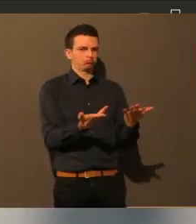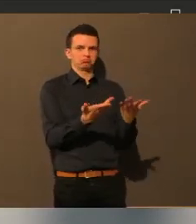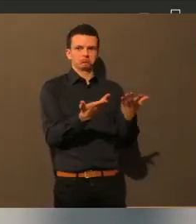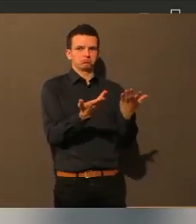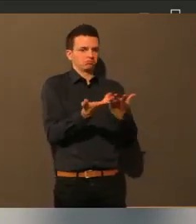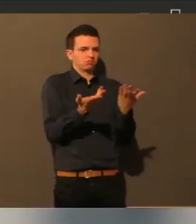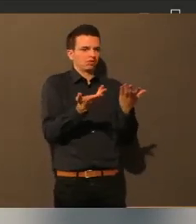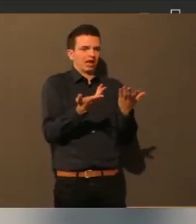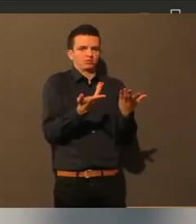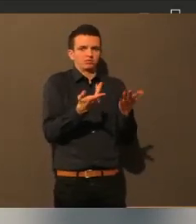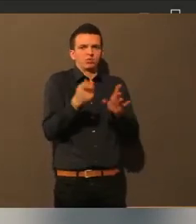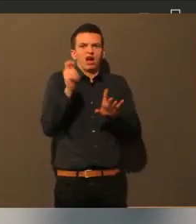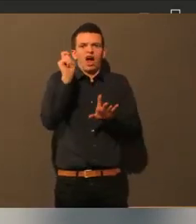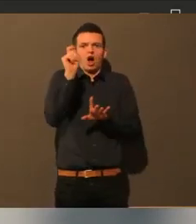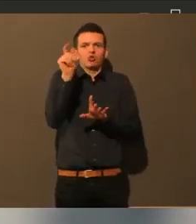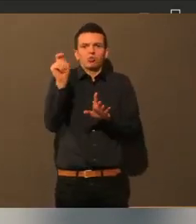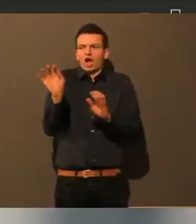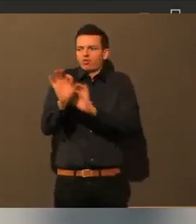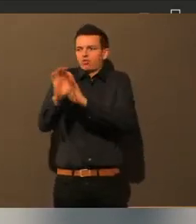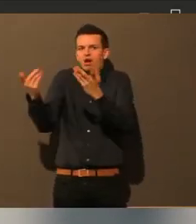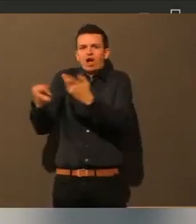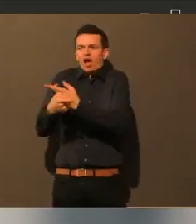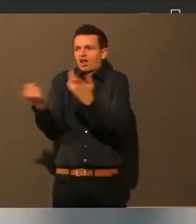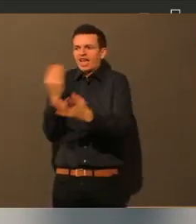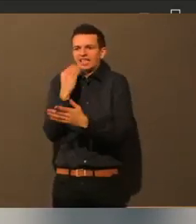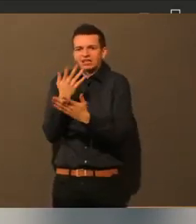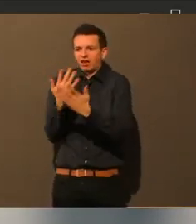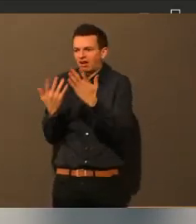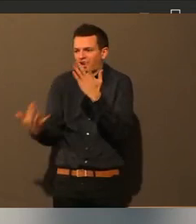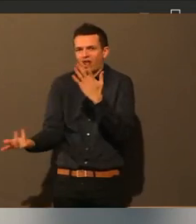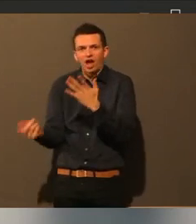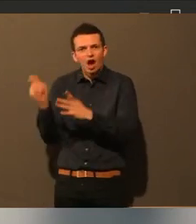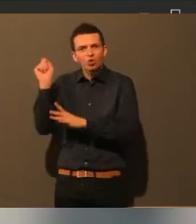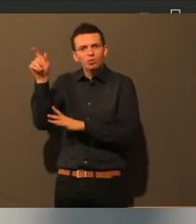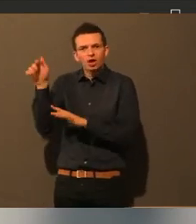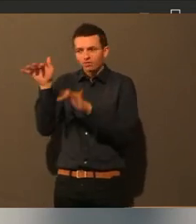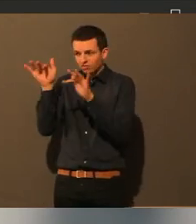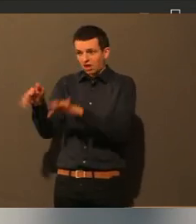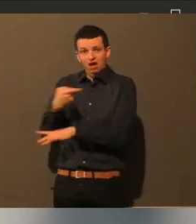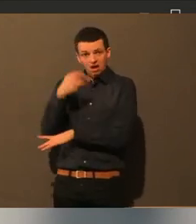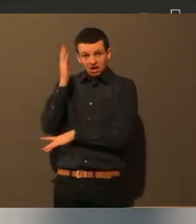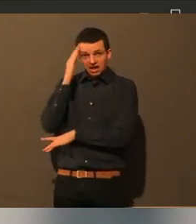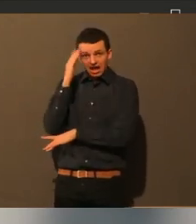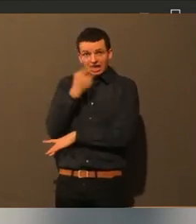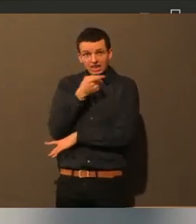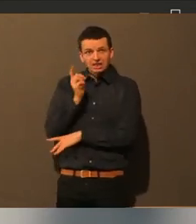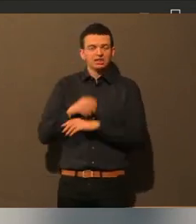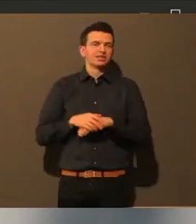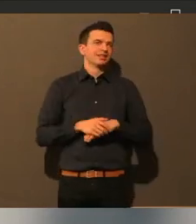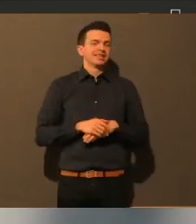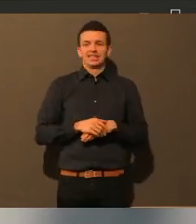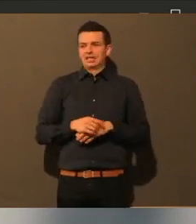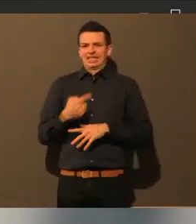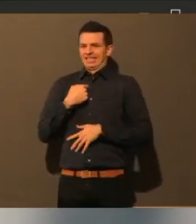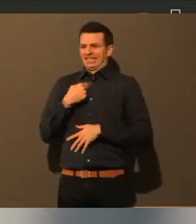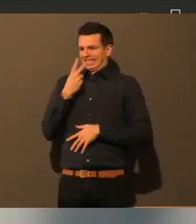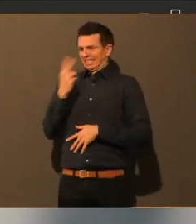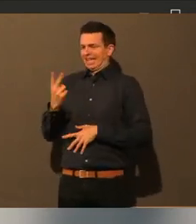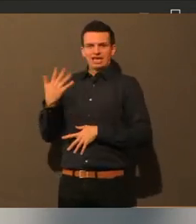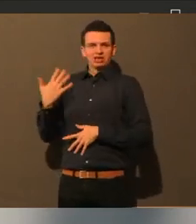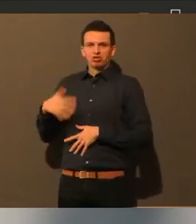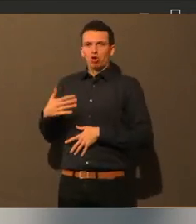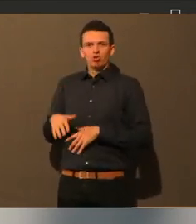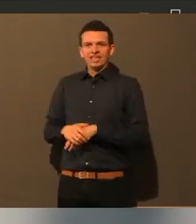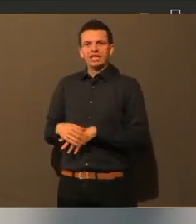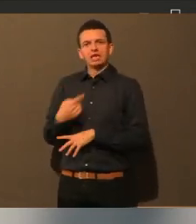gibt ja für alles mögliche Automaten. kennt das jemand? Ich habe es noch nie gesehen. Mir ist es einfach nur so eingefallen, was könnte man